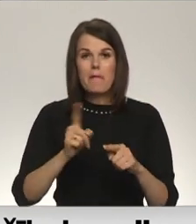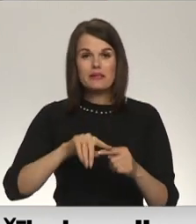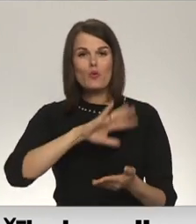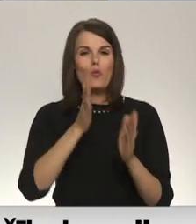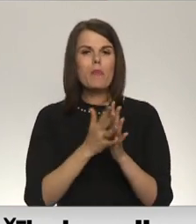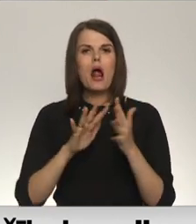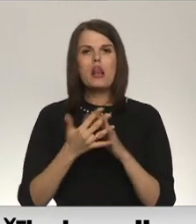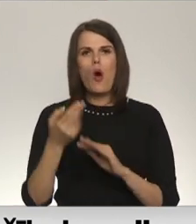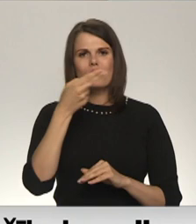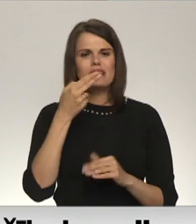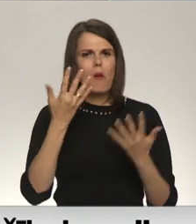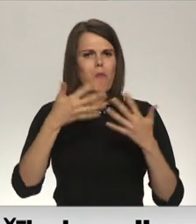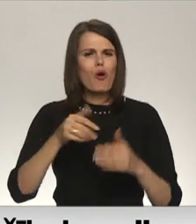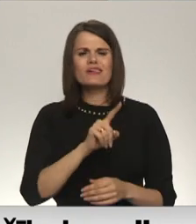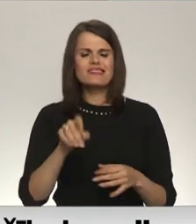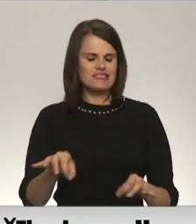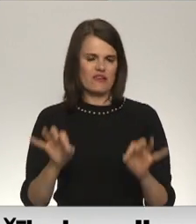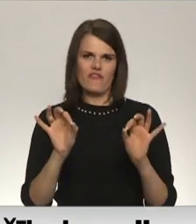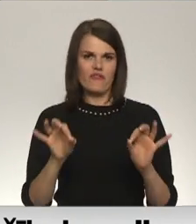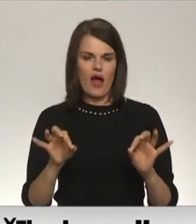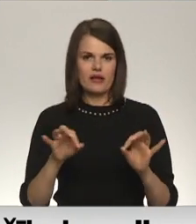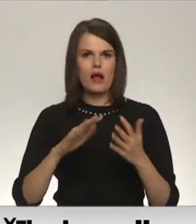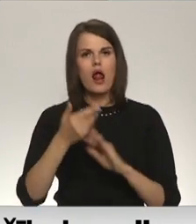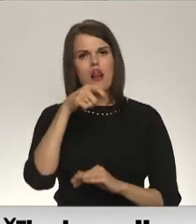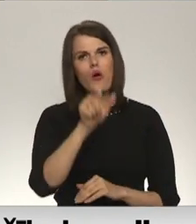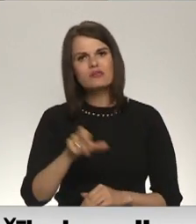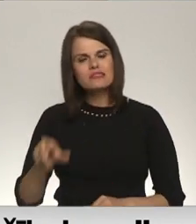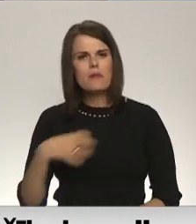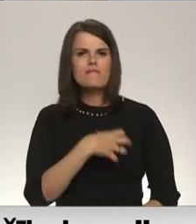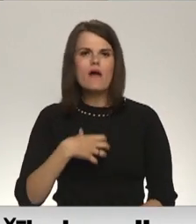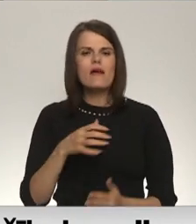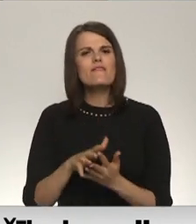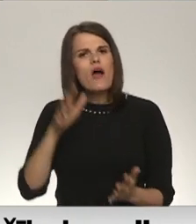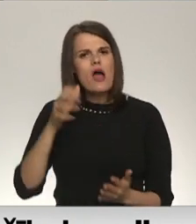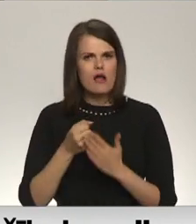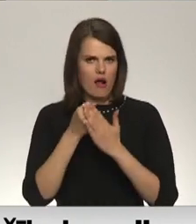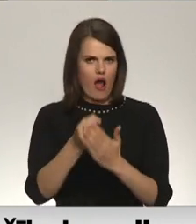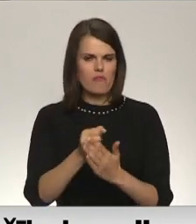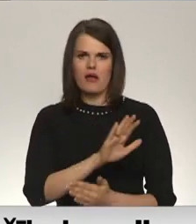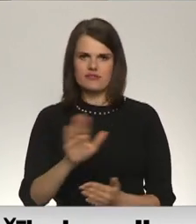politika ir ļoti svarīga politika. Lauksaimniekiem ir vajadzīgs lielāks atbalsts nekā tagad.